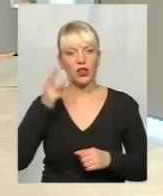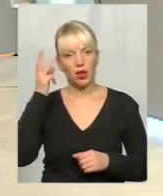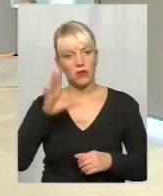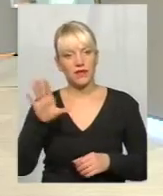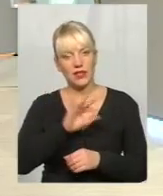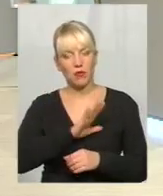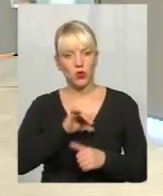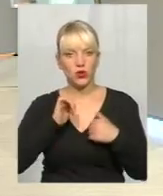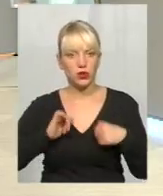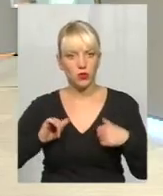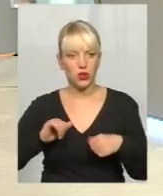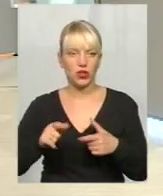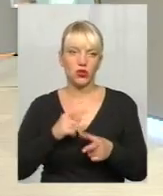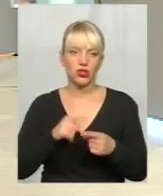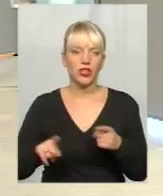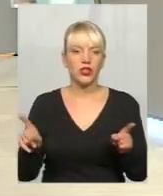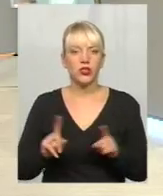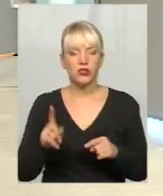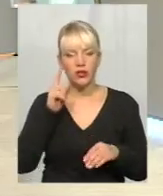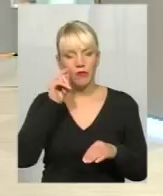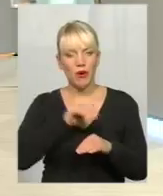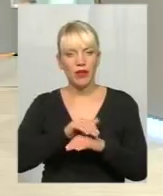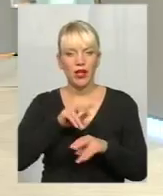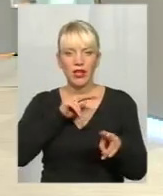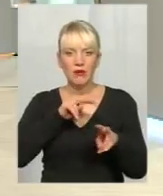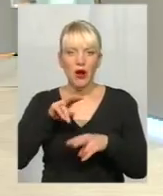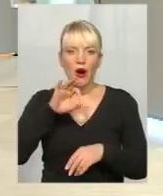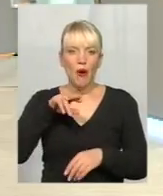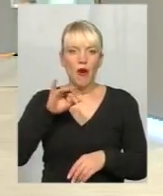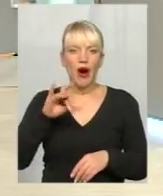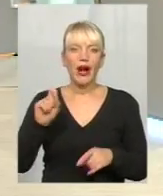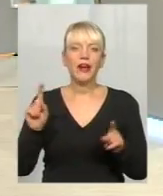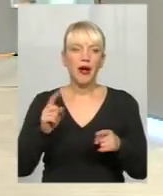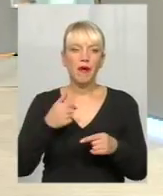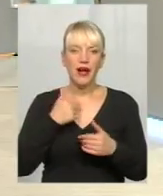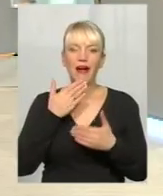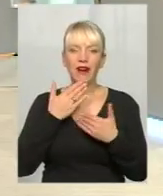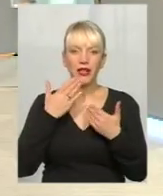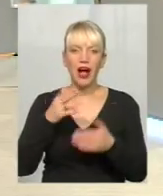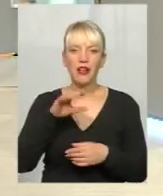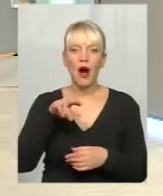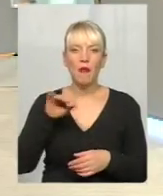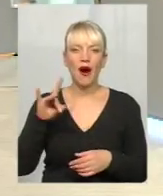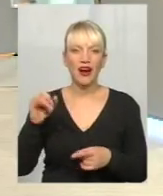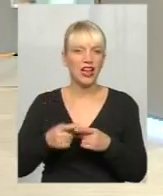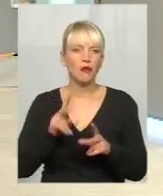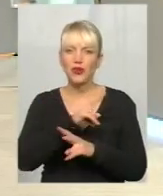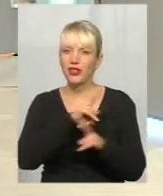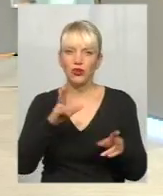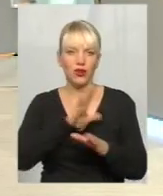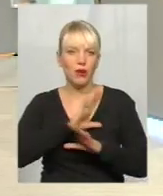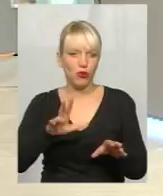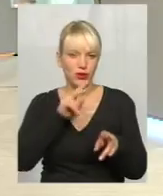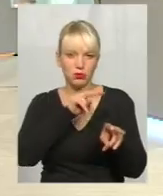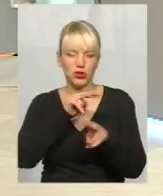відбулося? Чи все ж таки, от, щось помітили, спостерігаючі опори? Чому звертаюся зараз саме до опори? Тому що, по суті, більше ніхто не спостерігав за цими